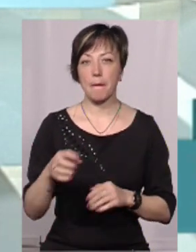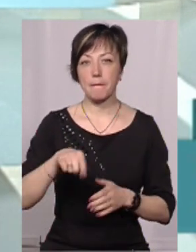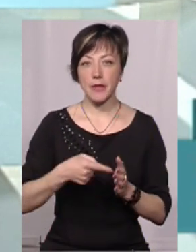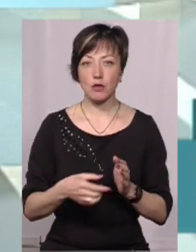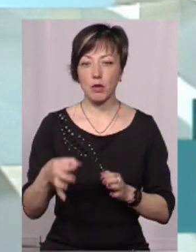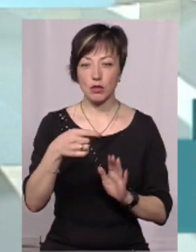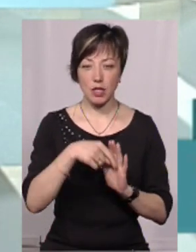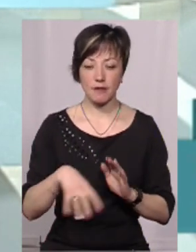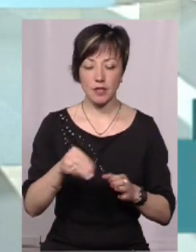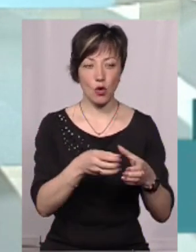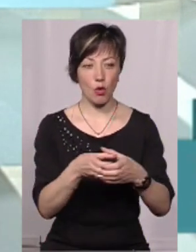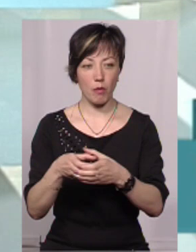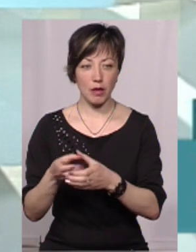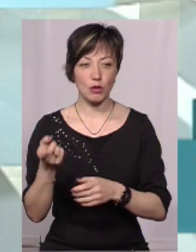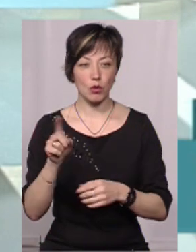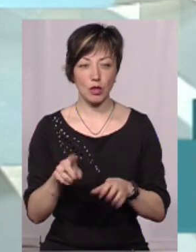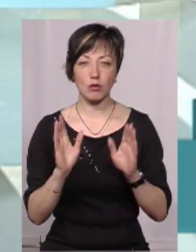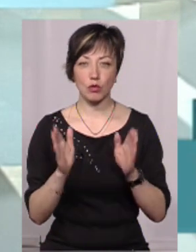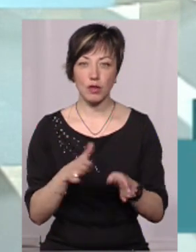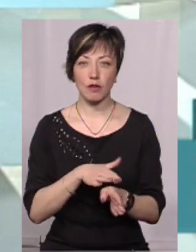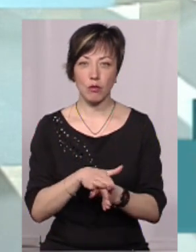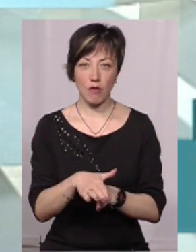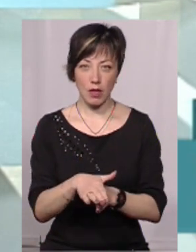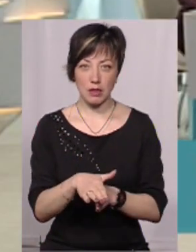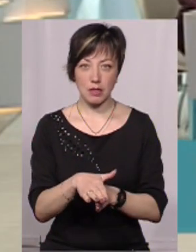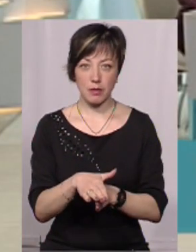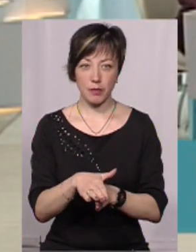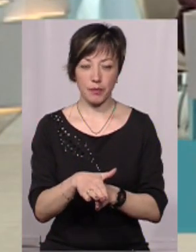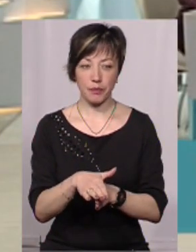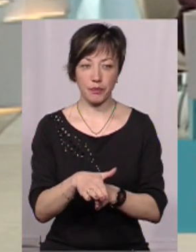значення, до всіх громад, то тоді вже буде відбуватися